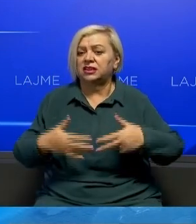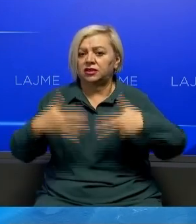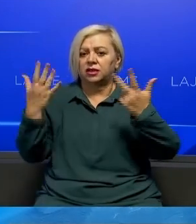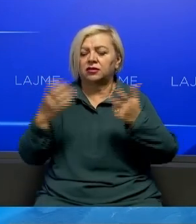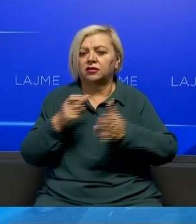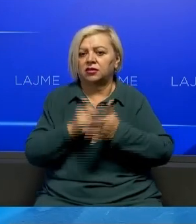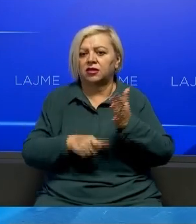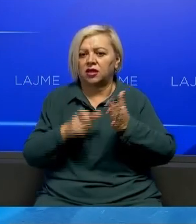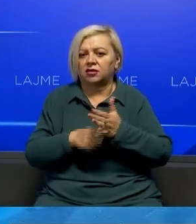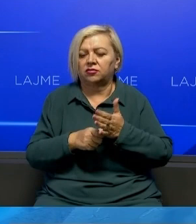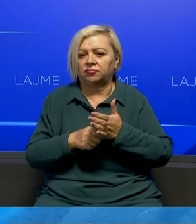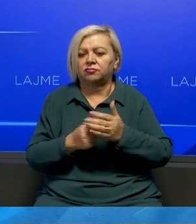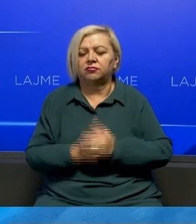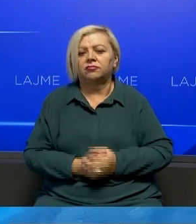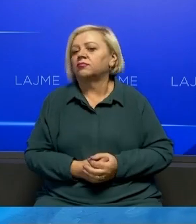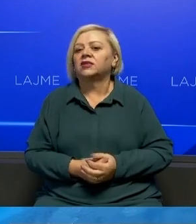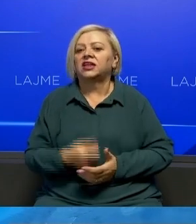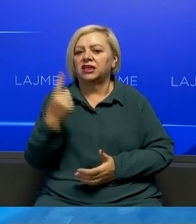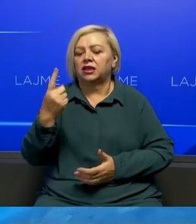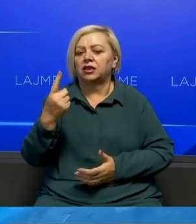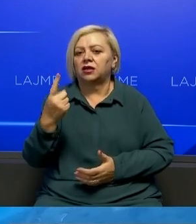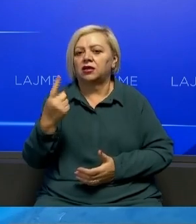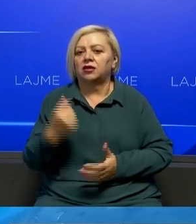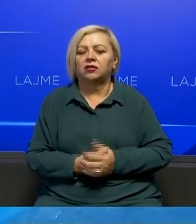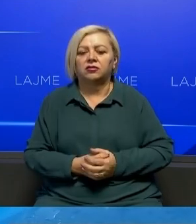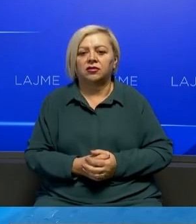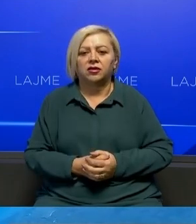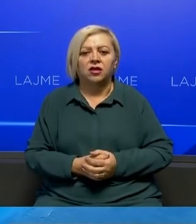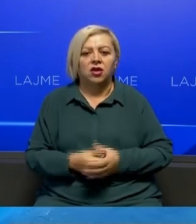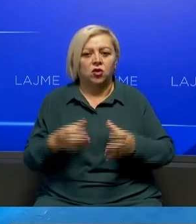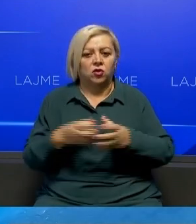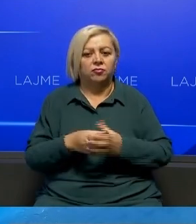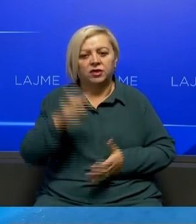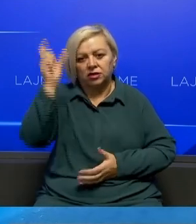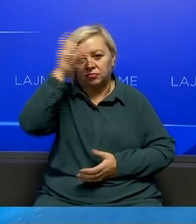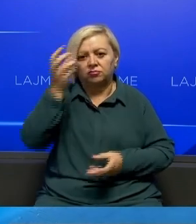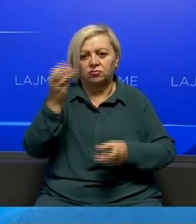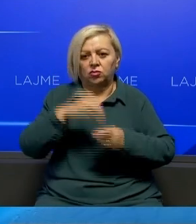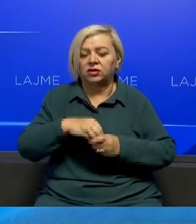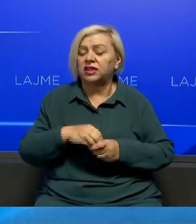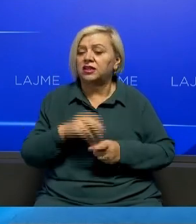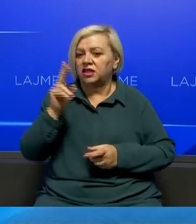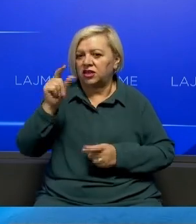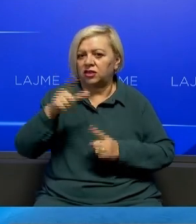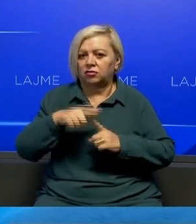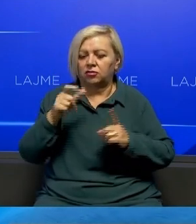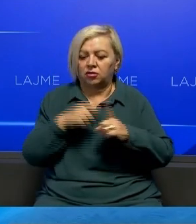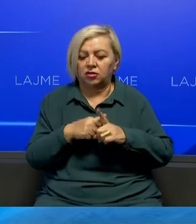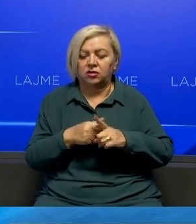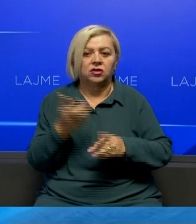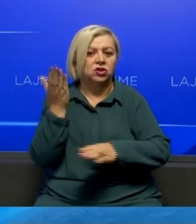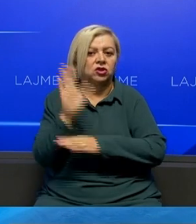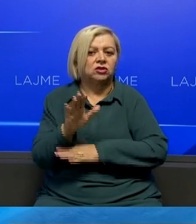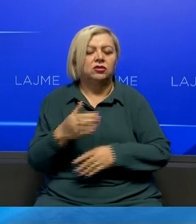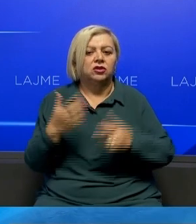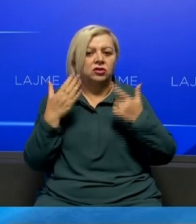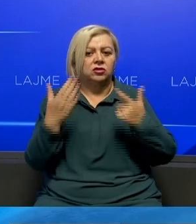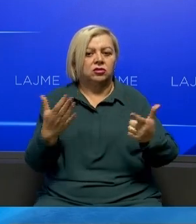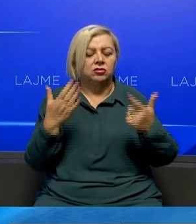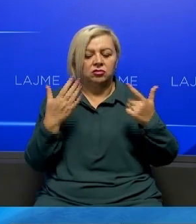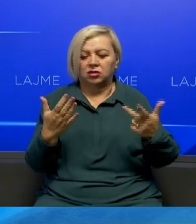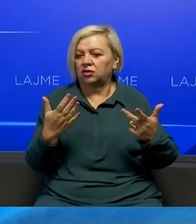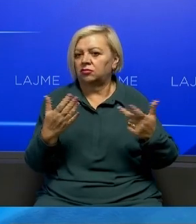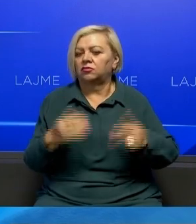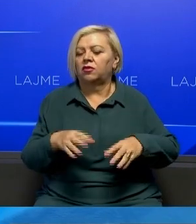komuniteti shqitarë Dhe një antarën nga komuniteti sërbë Në bordin e rëtëkës Gjithashtu deputetet me 727 vota pro